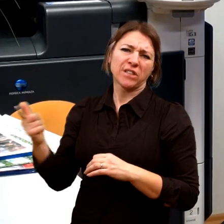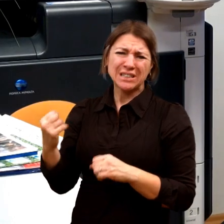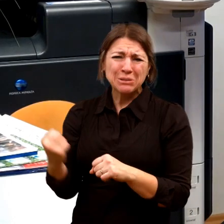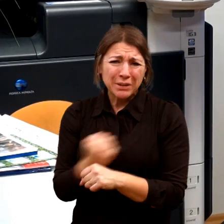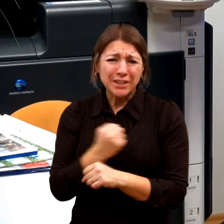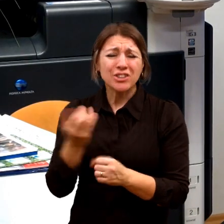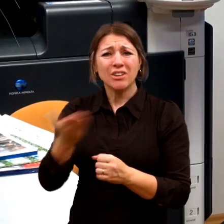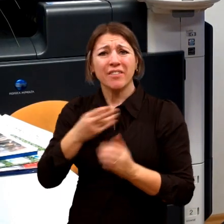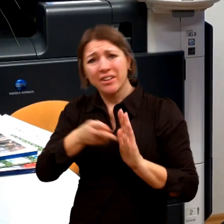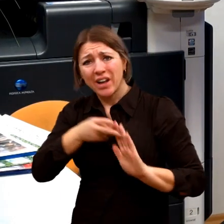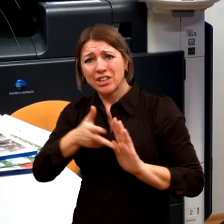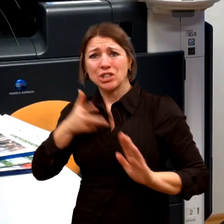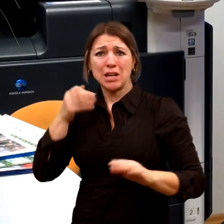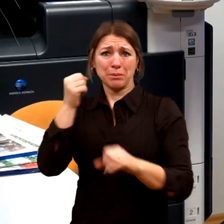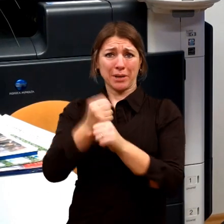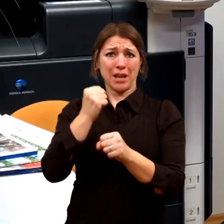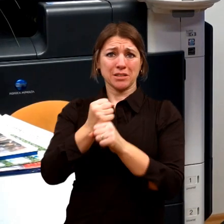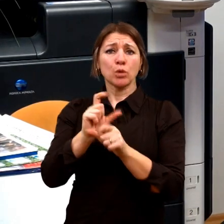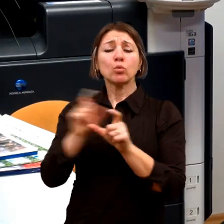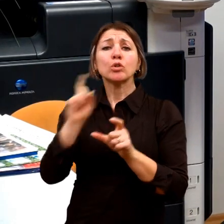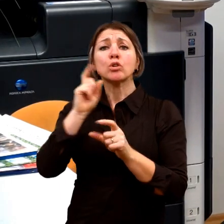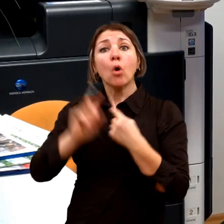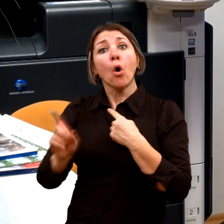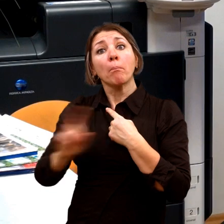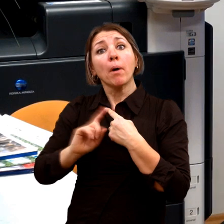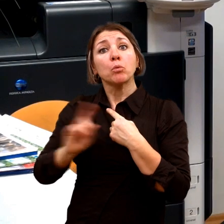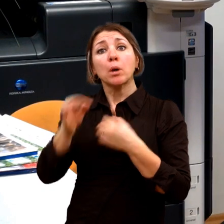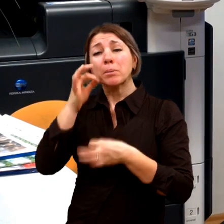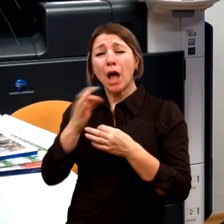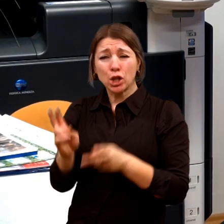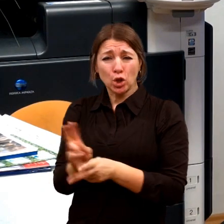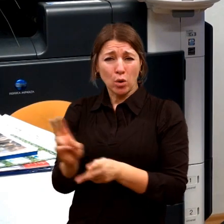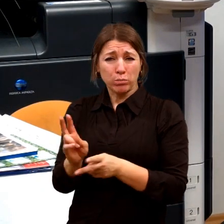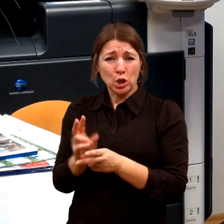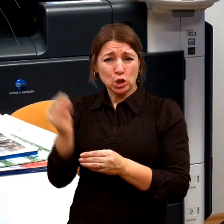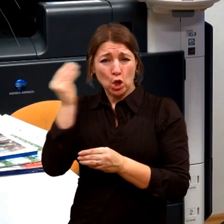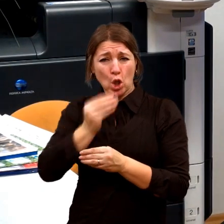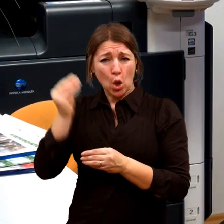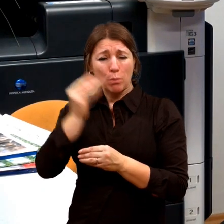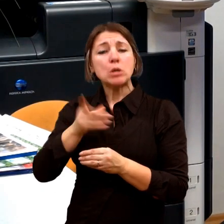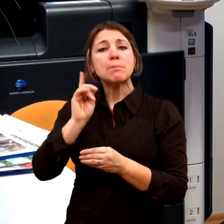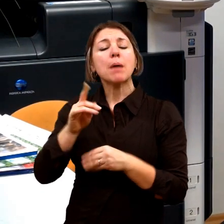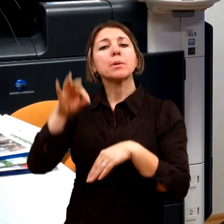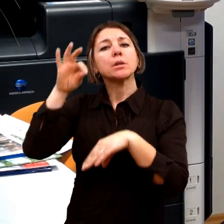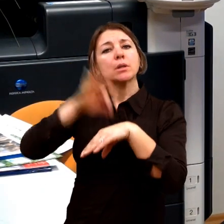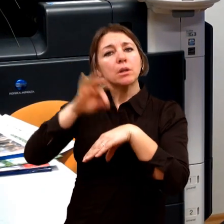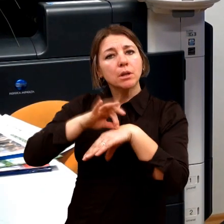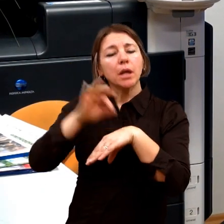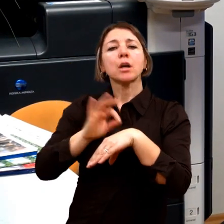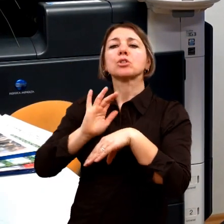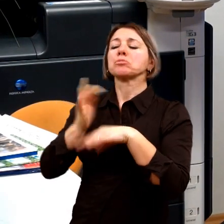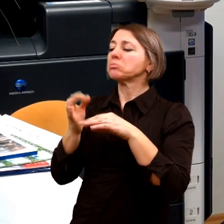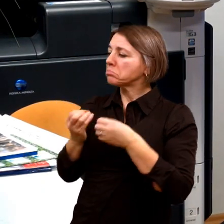přiděláváme práci, protože oni potom chodějí letskdy s takovýma banalitama, který by mávnutím ruky vyřešili doma.